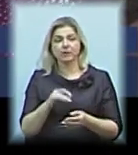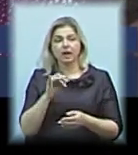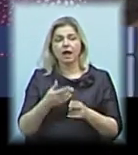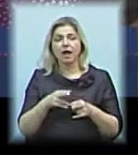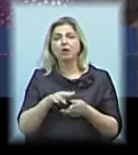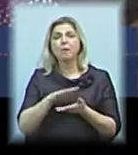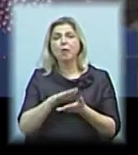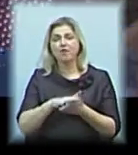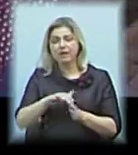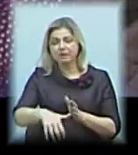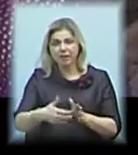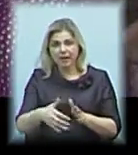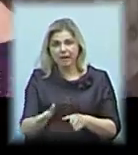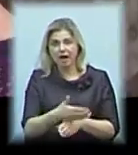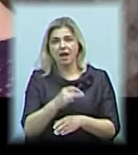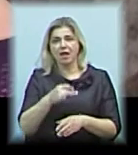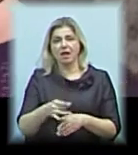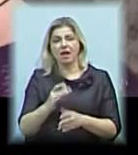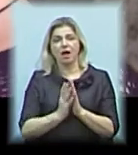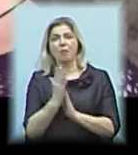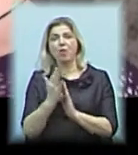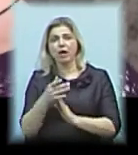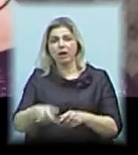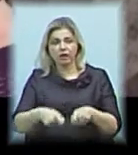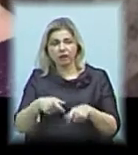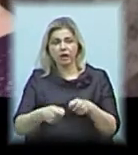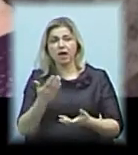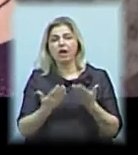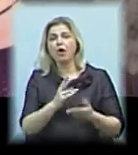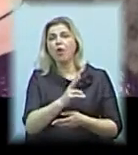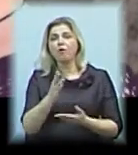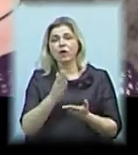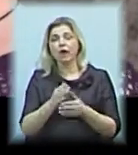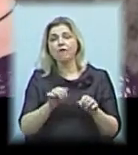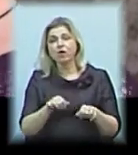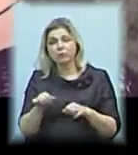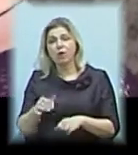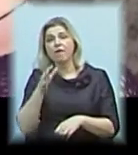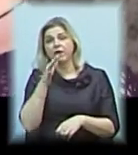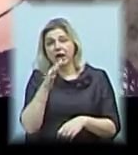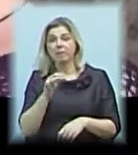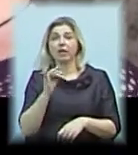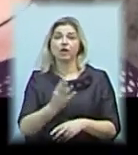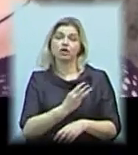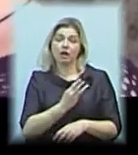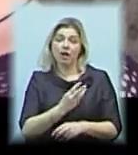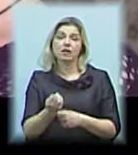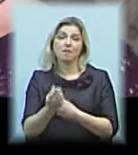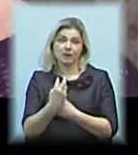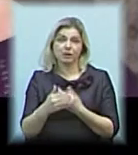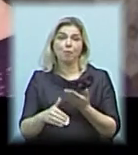це сміття, повирубувати бур'яни. Якщо в кого є можливість, в кого є час, в кого є бажання, прийти допомогти,